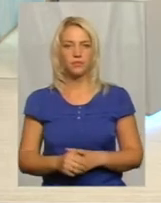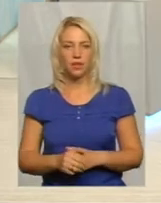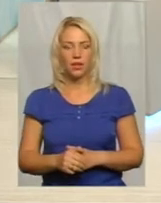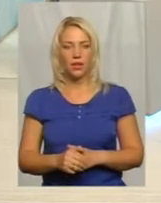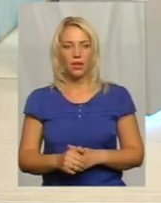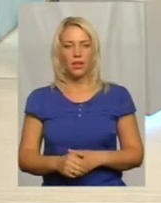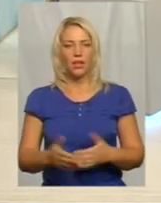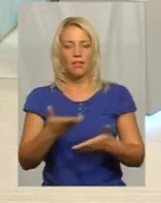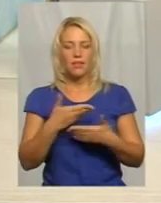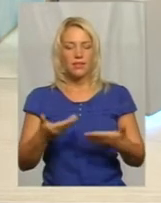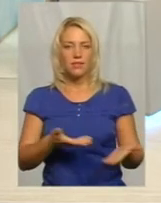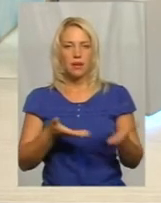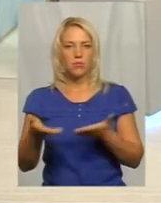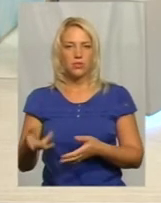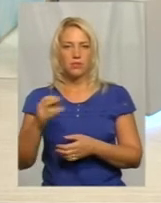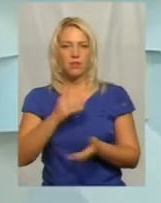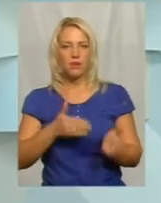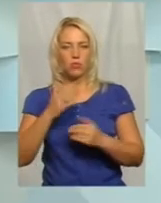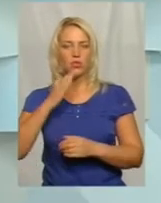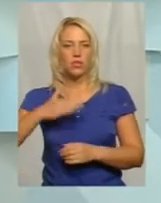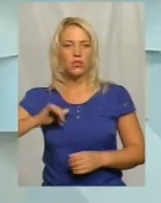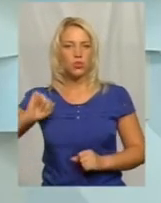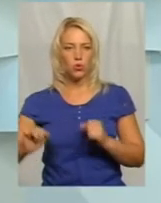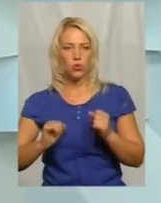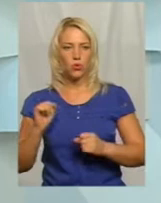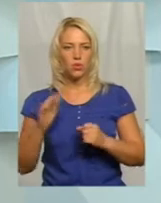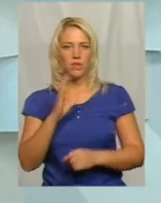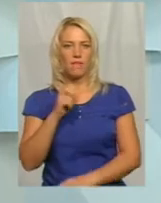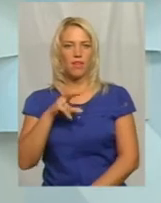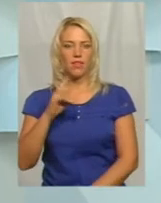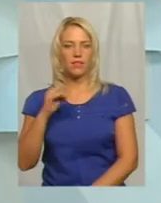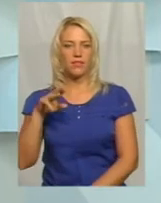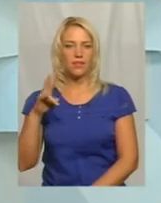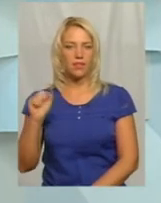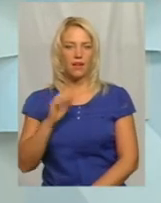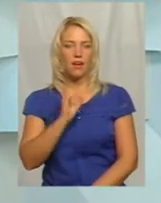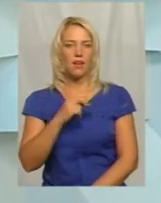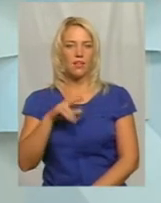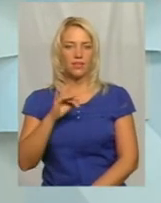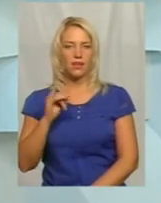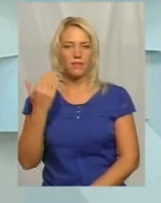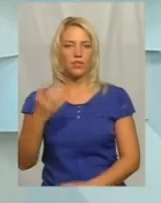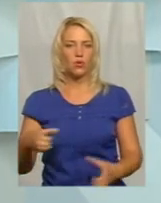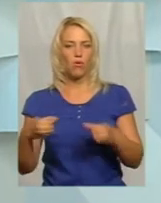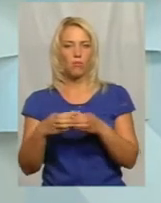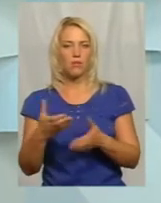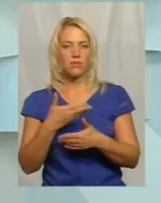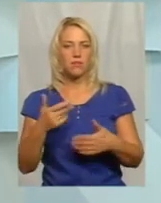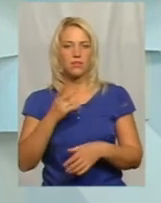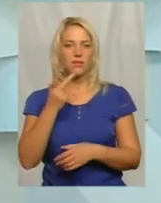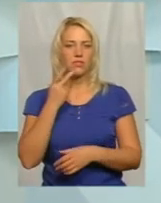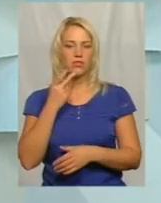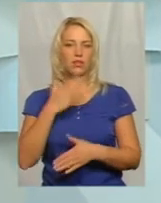нас запросили на запрошення наших друзів Валентини Андріївни і її команди. Ми завжди раді